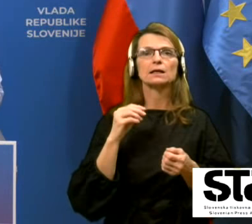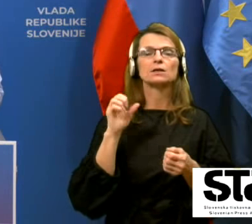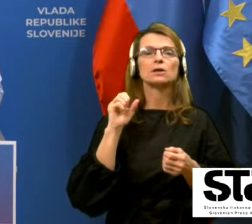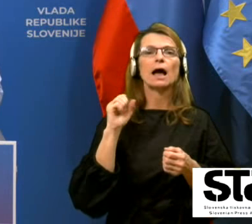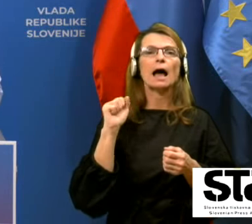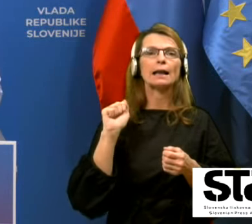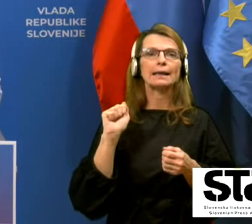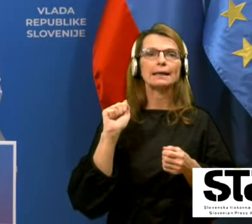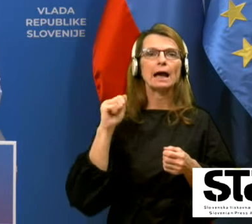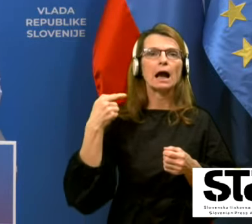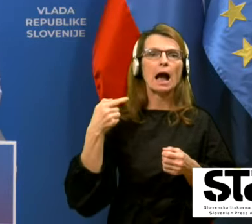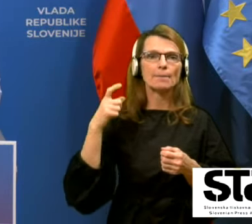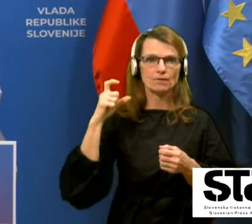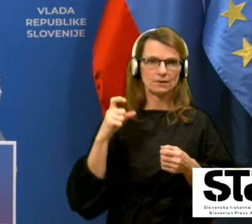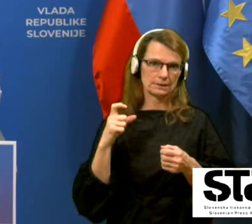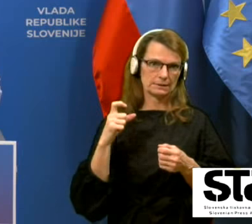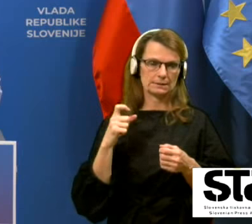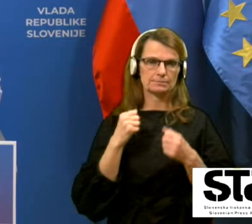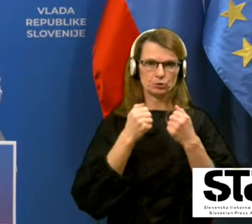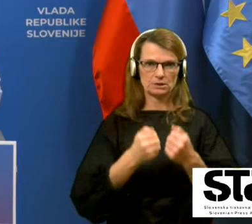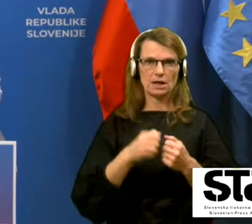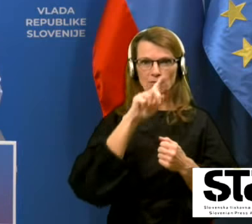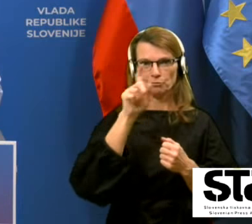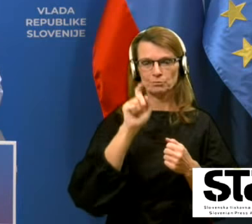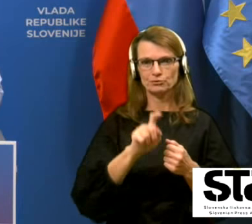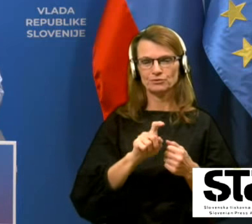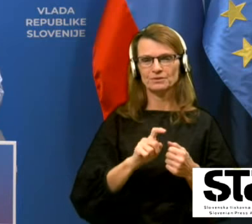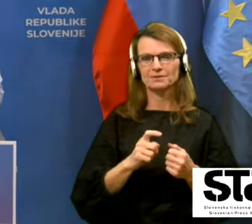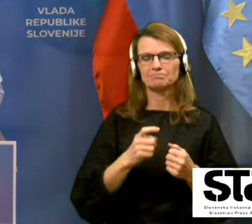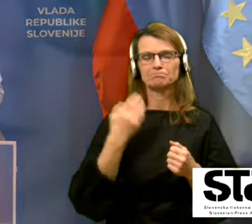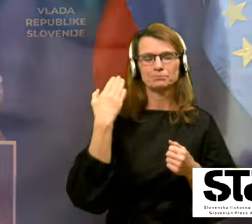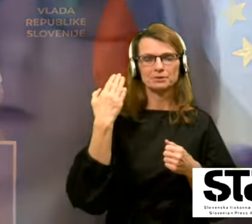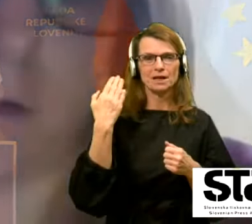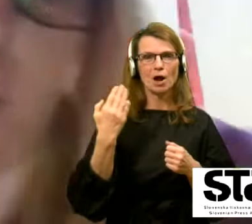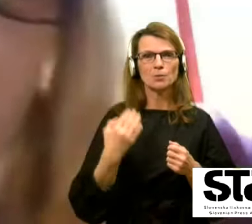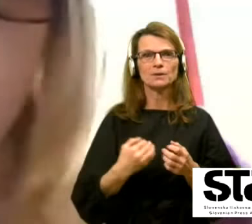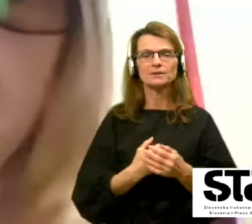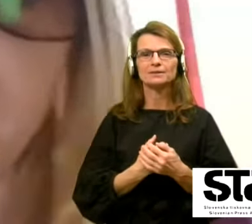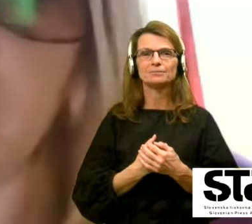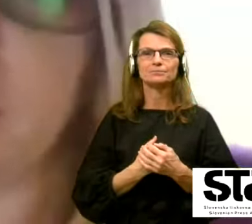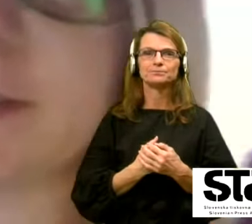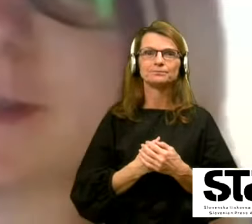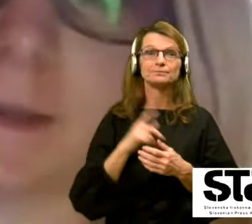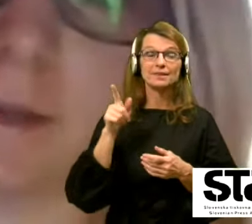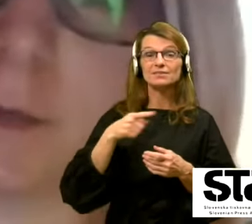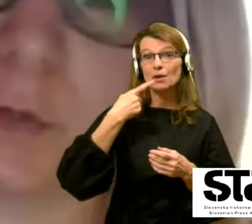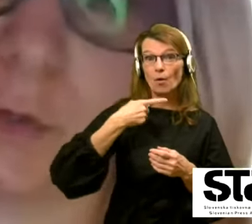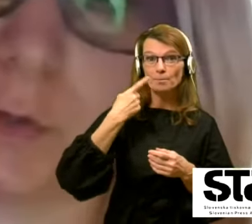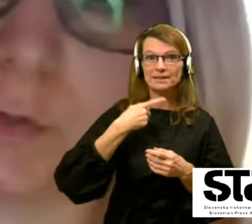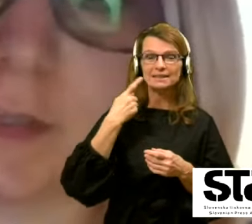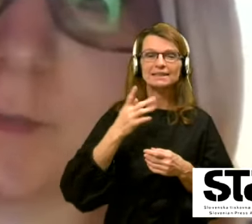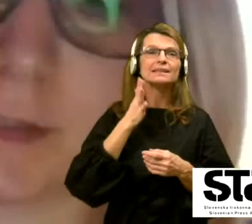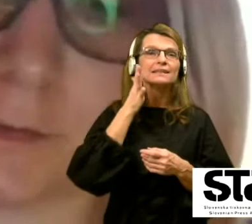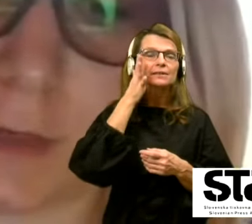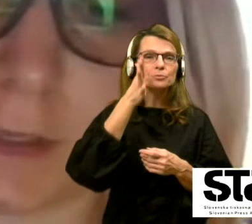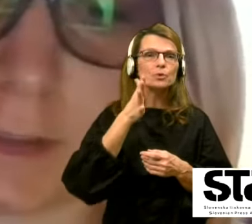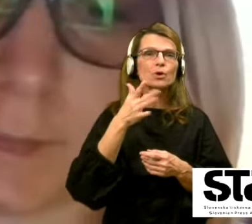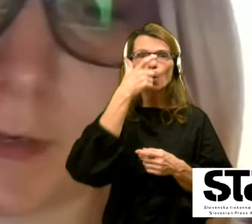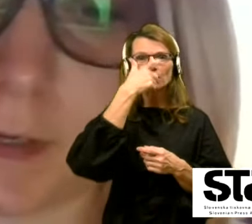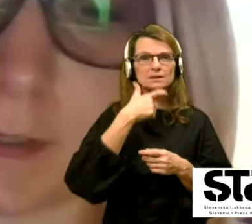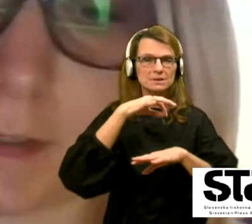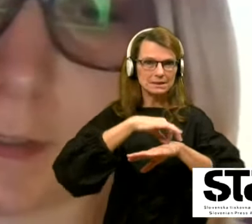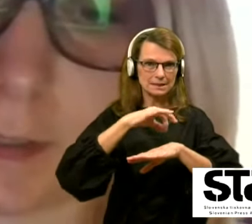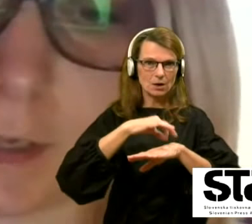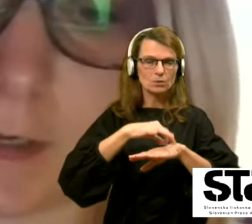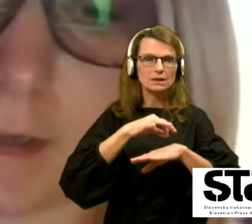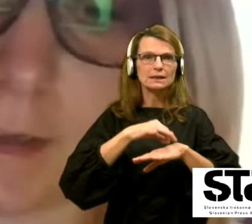Gabrovec zastavlja naslednje vprašanje. Pozdravljeni. Umenili ste, da bojo osebni zdravniki